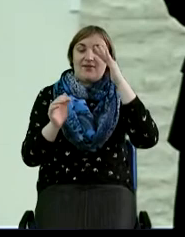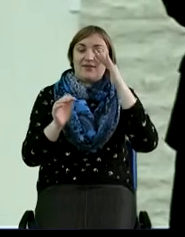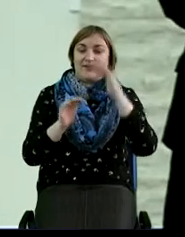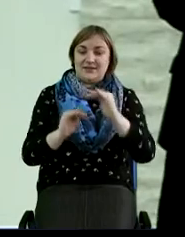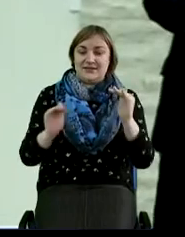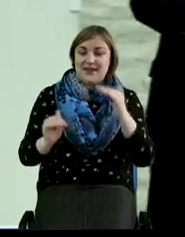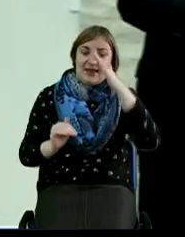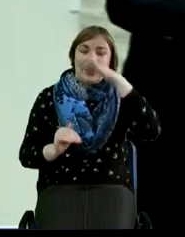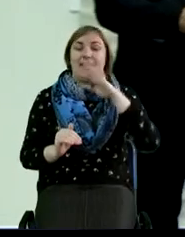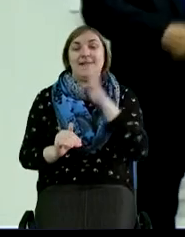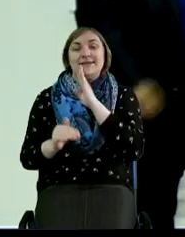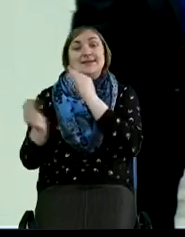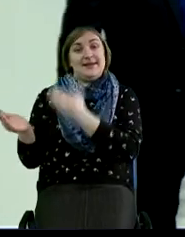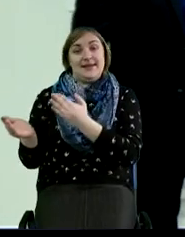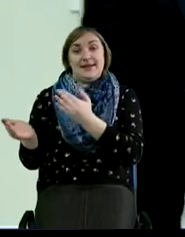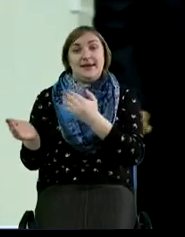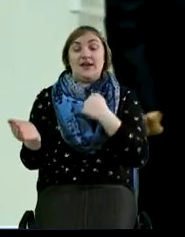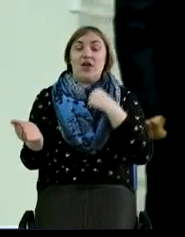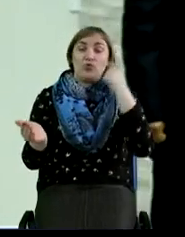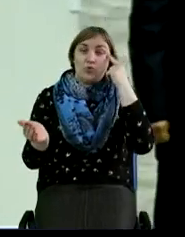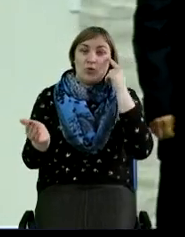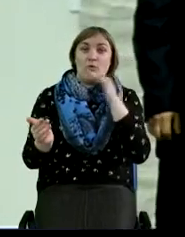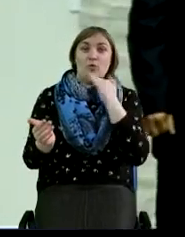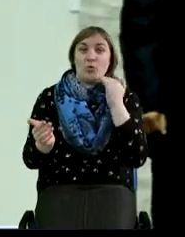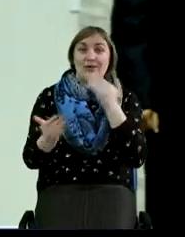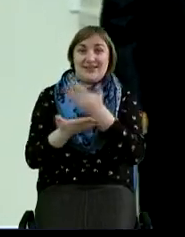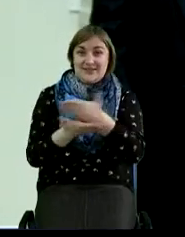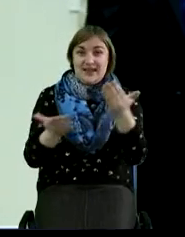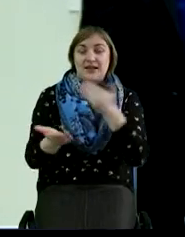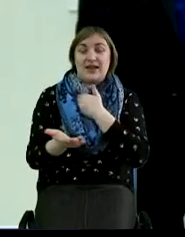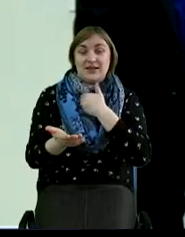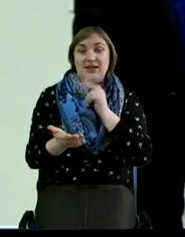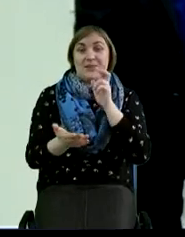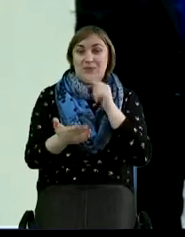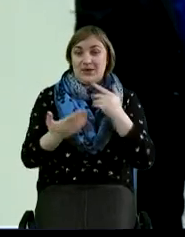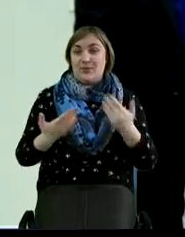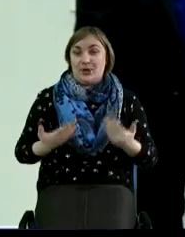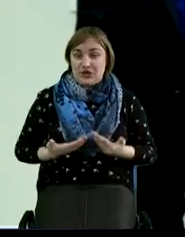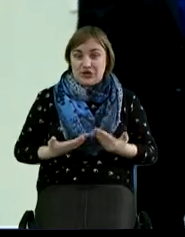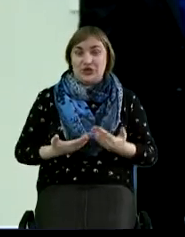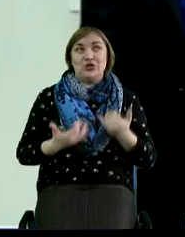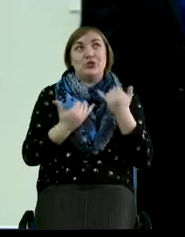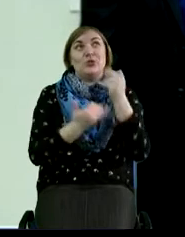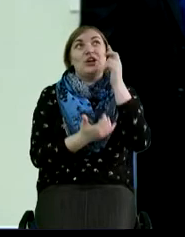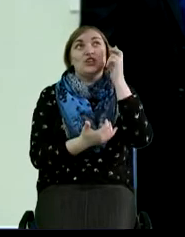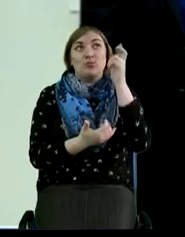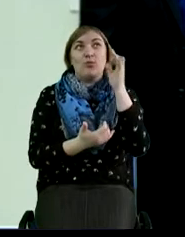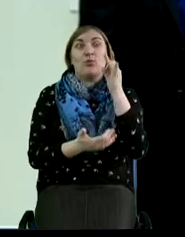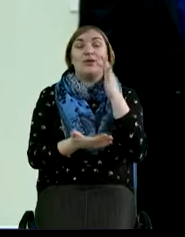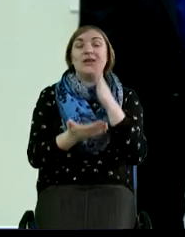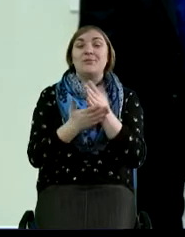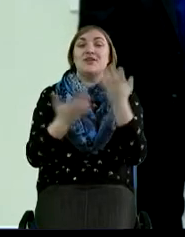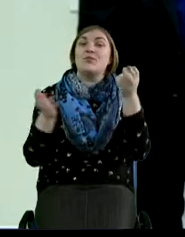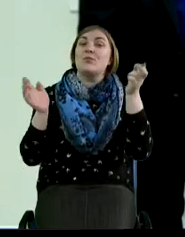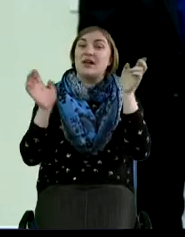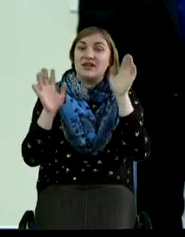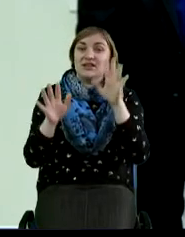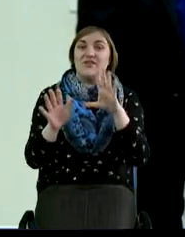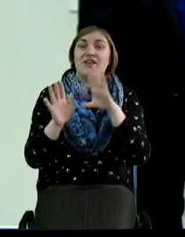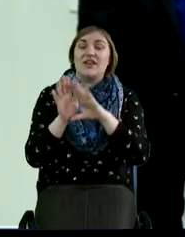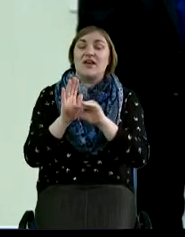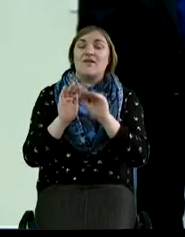думаю, что многие из нас хотели бы прожить жизнь именно таким образом, и угодить Богу, и иметь благословение в